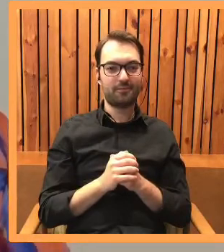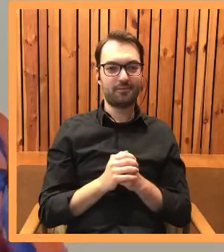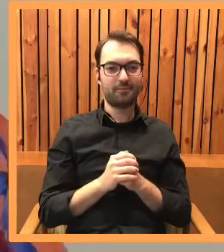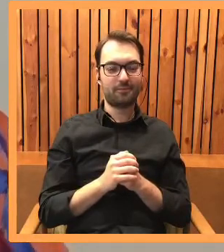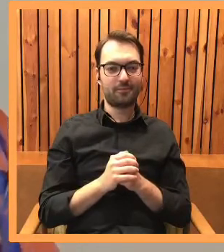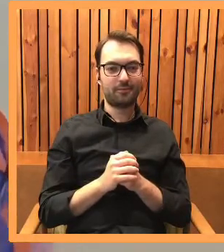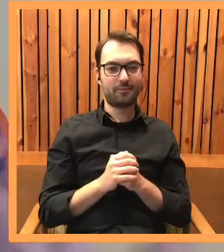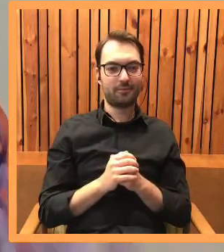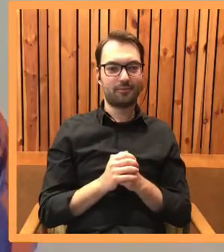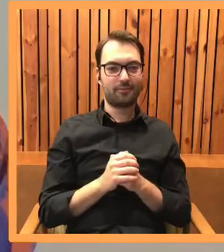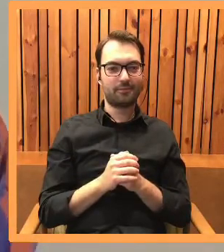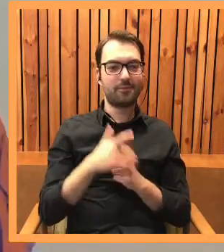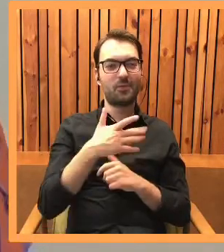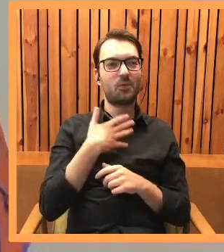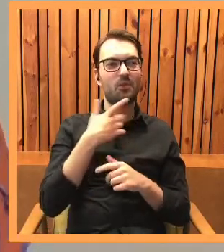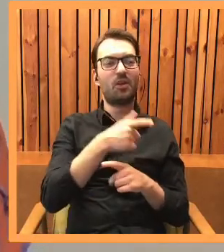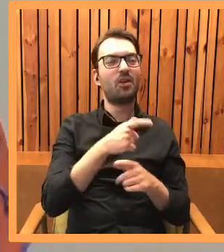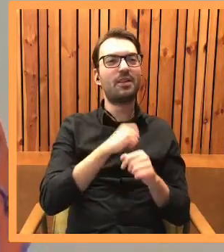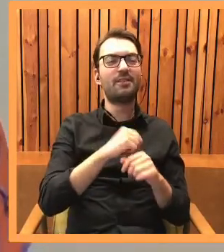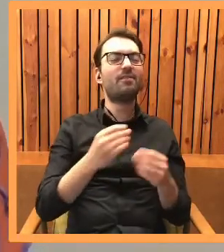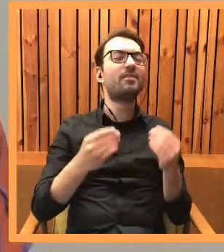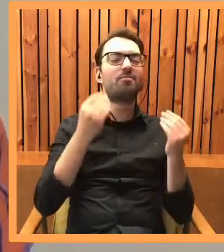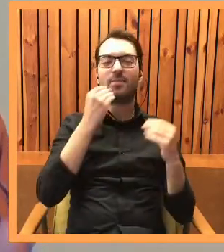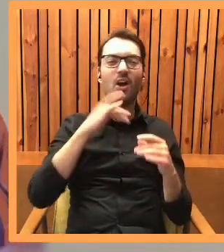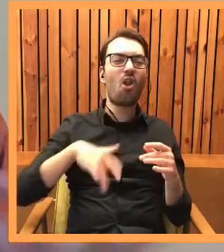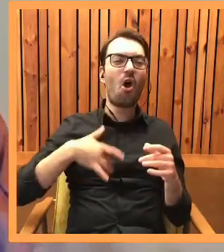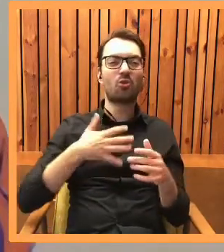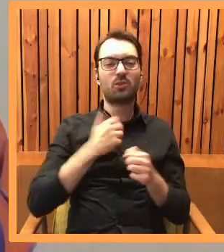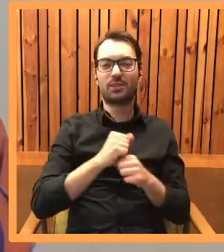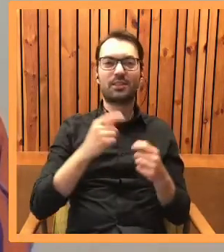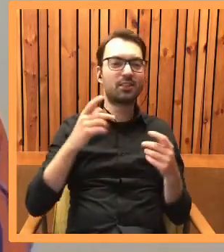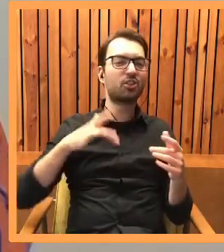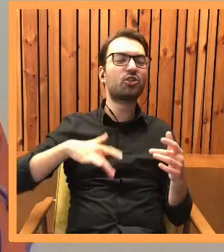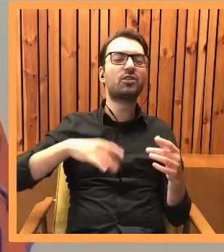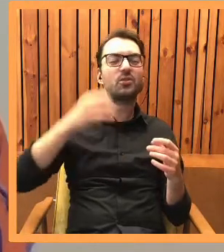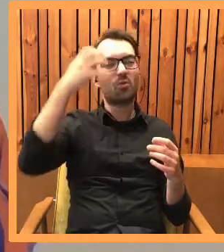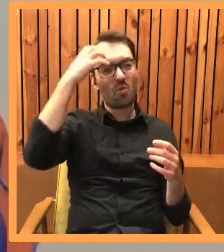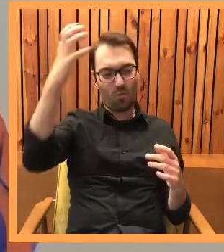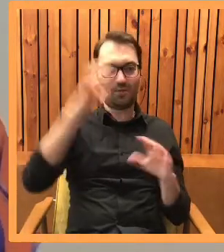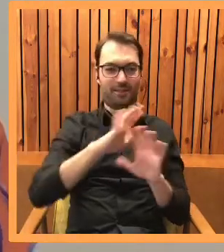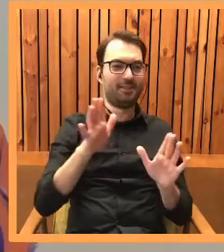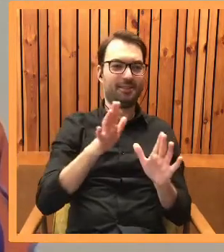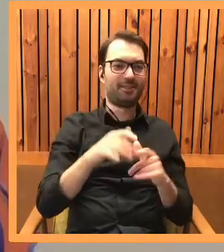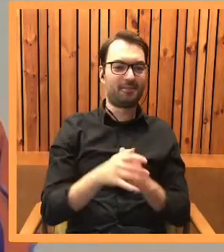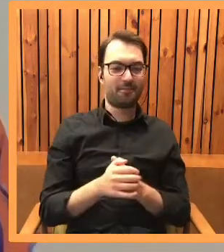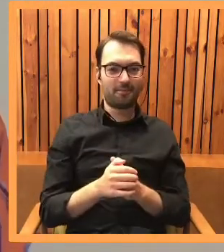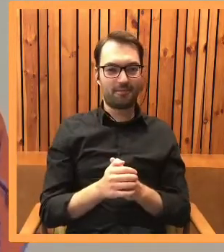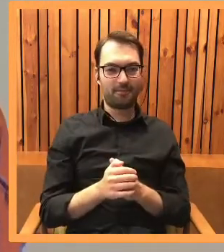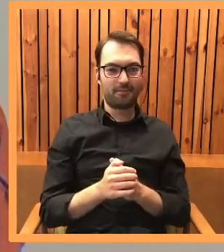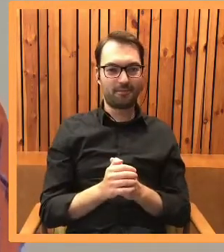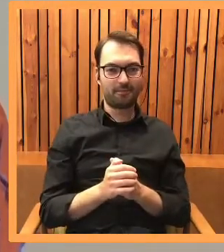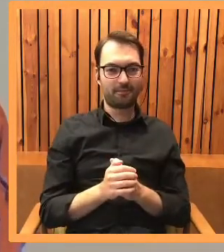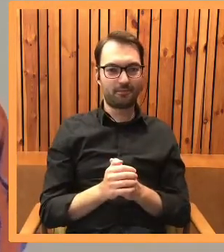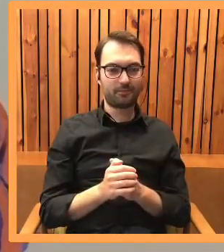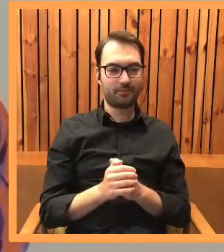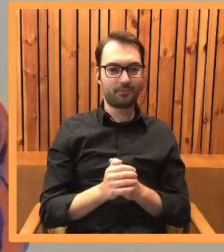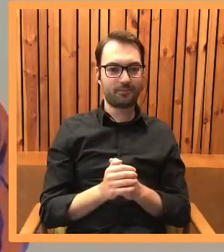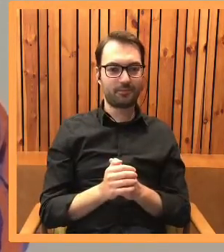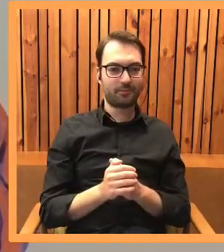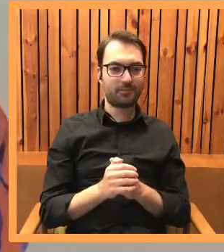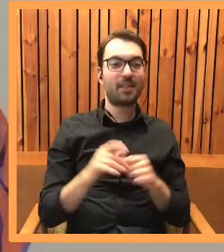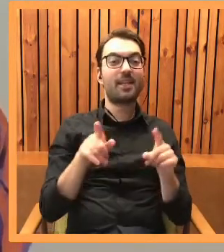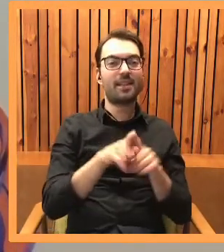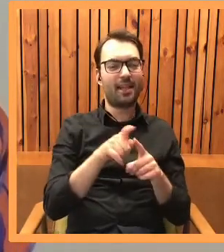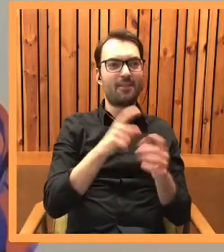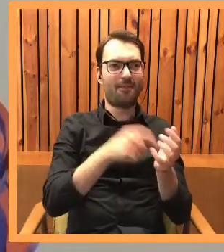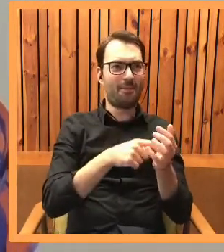takimś wspaniałym, jakby takim księciem wśród kotów. I tego samego chciałby od